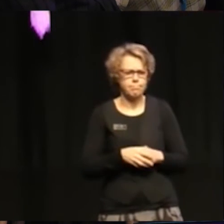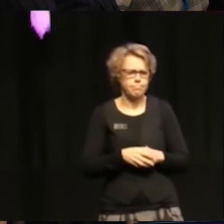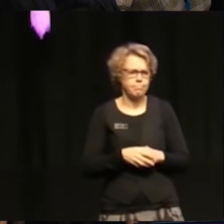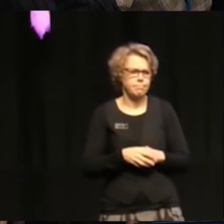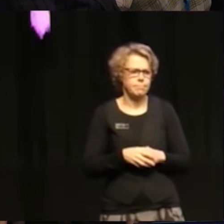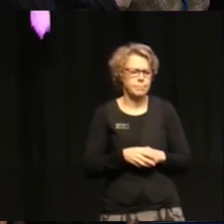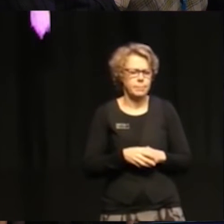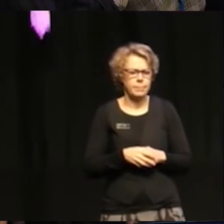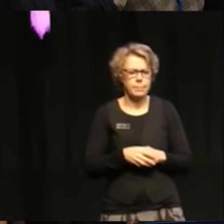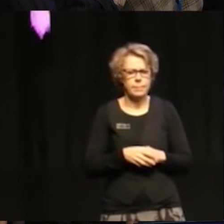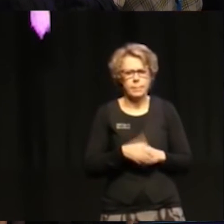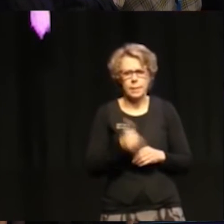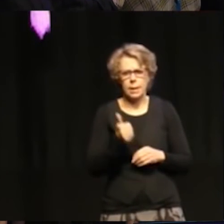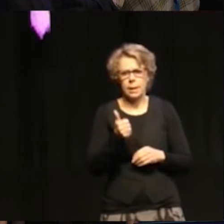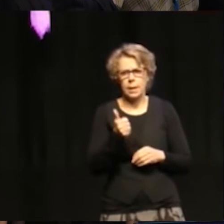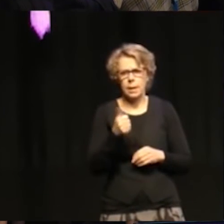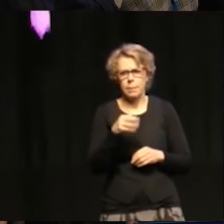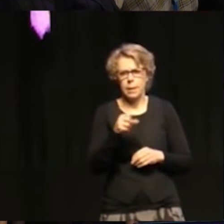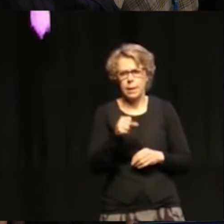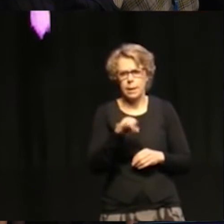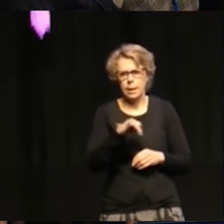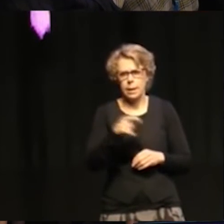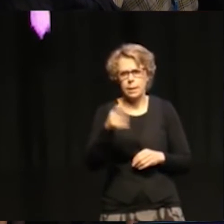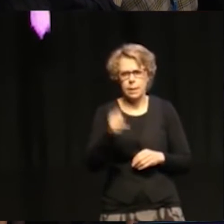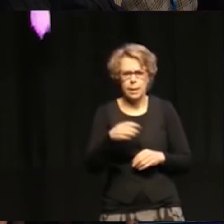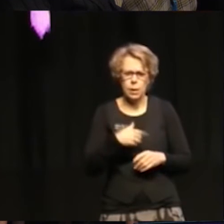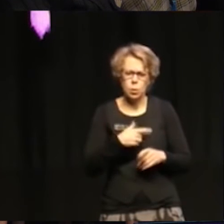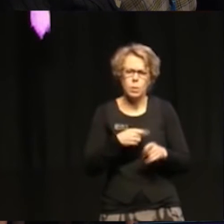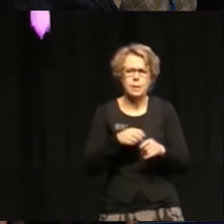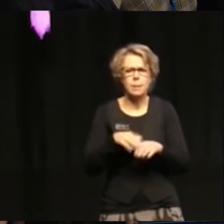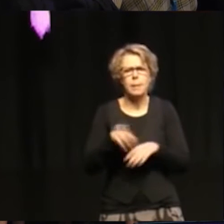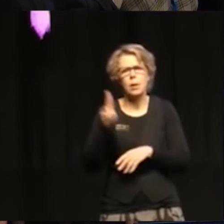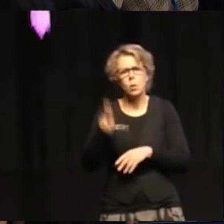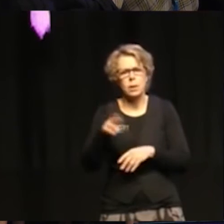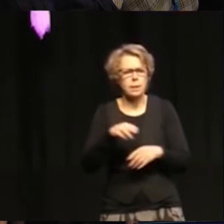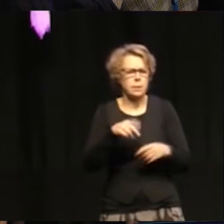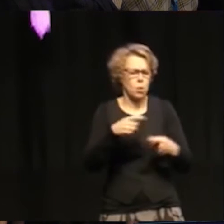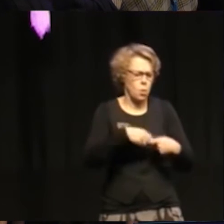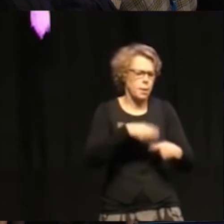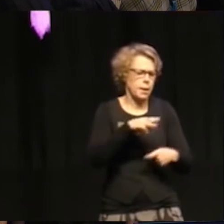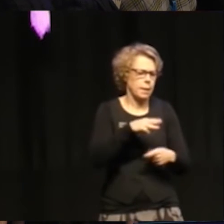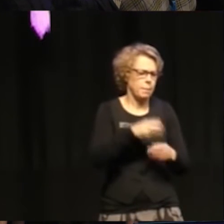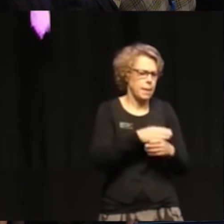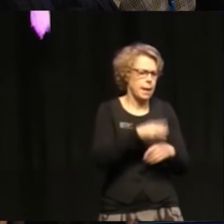kanske du skulle konkretisera lite mer av den här kopplingen mellan MR och